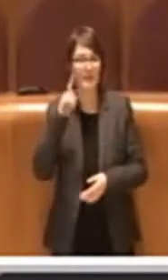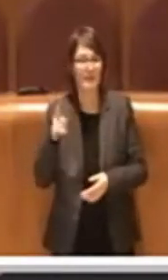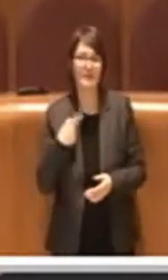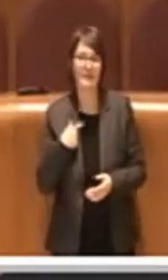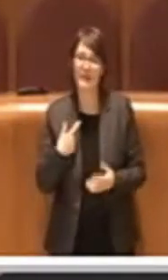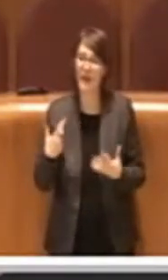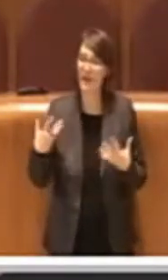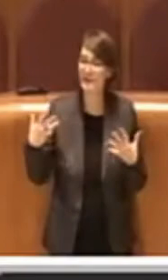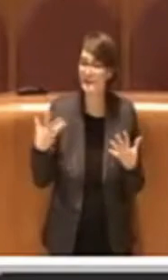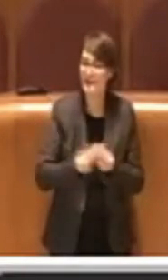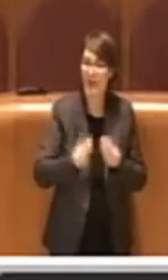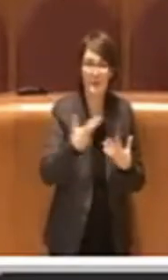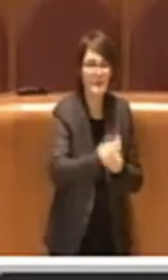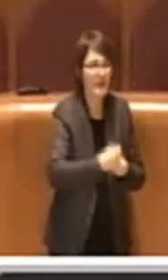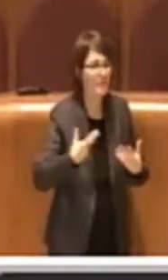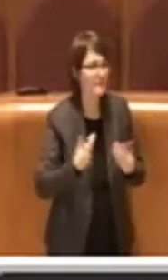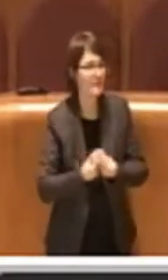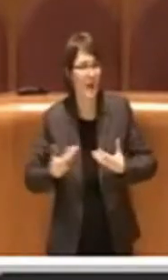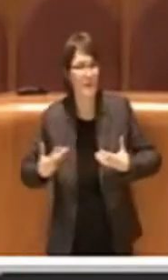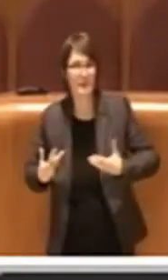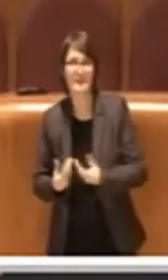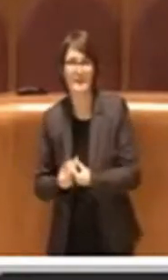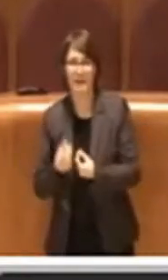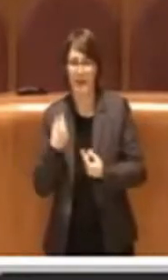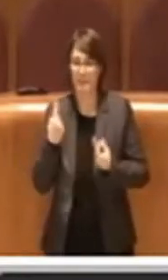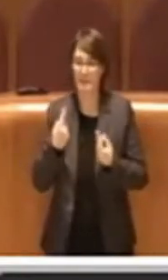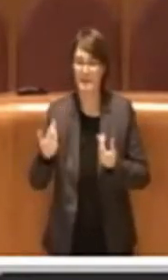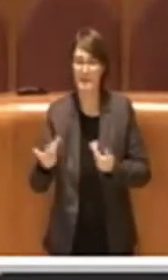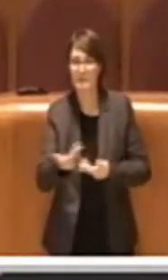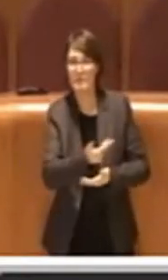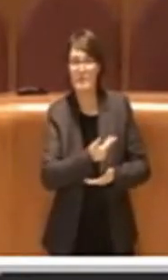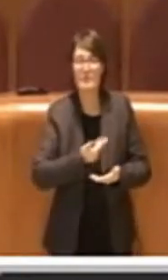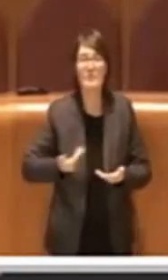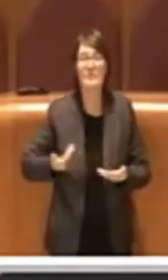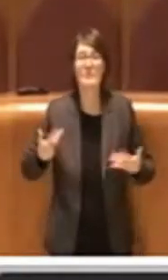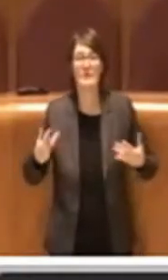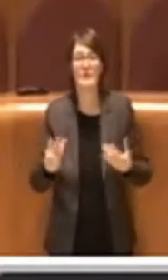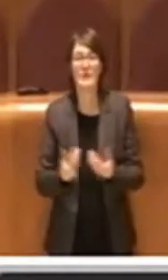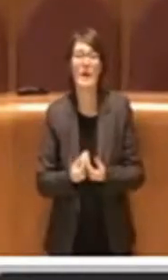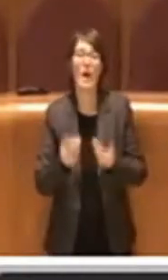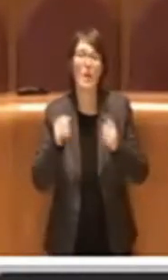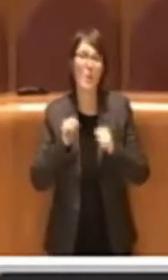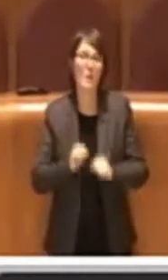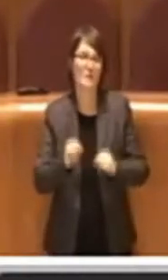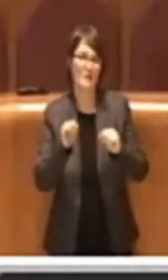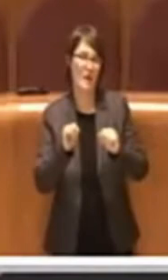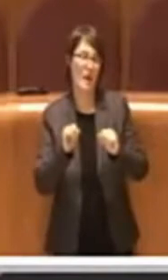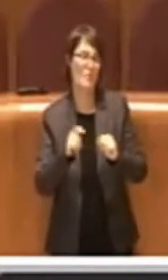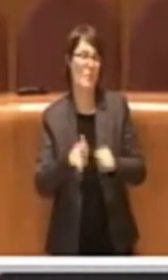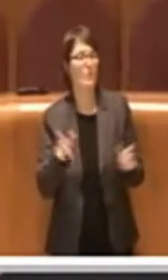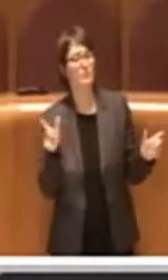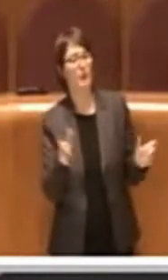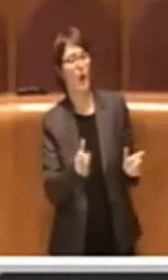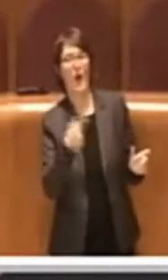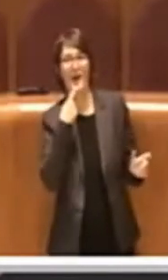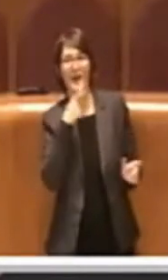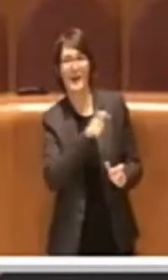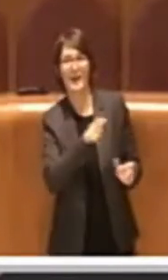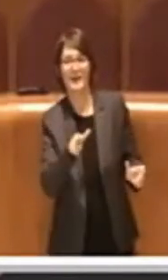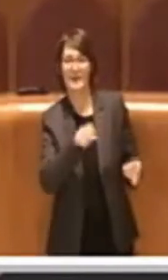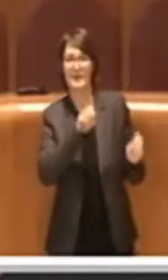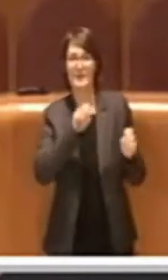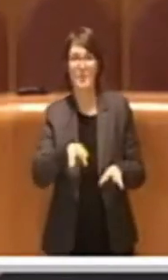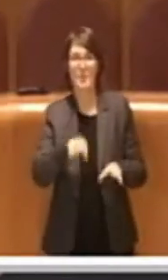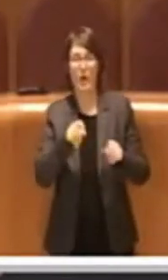tasselli, possiamo contrastare coloro che sporcano la città e migliorare